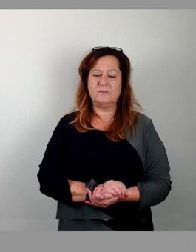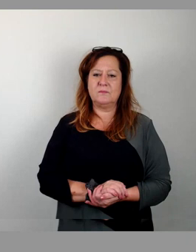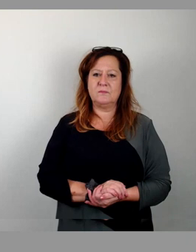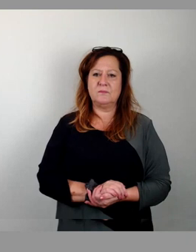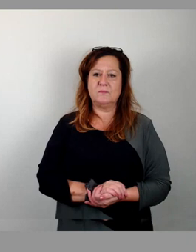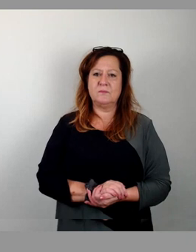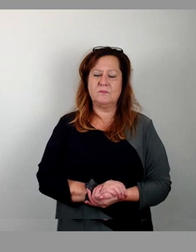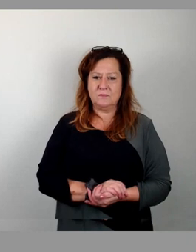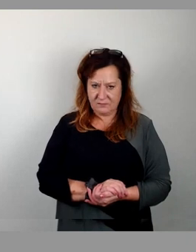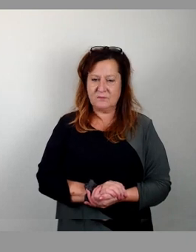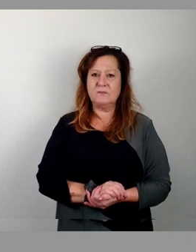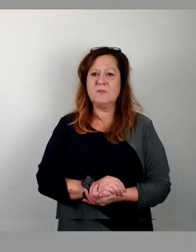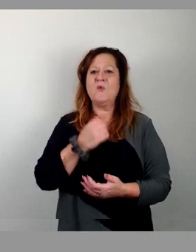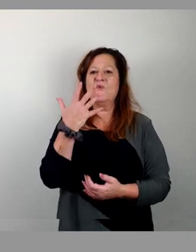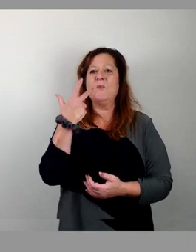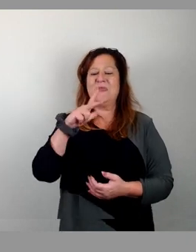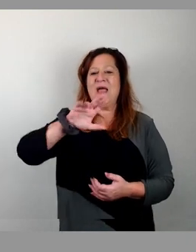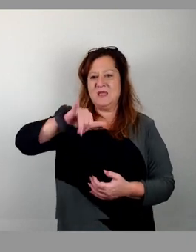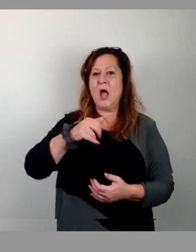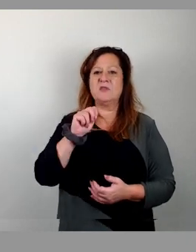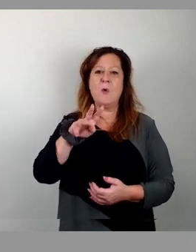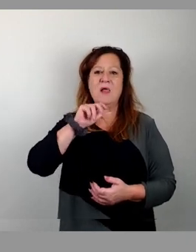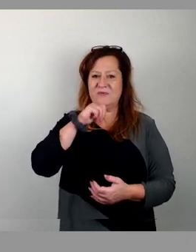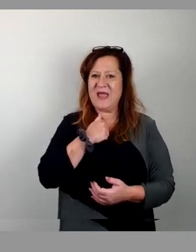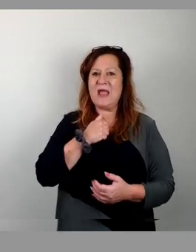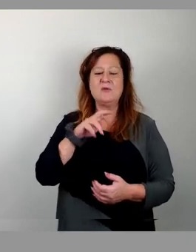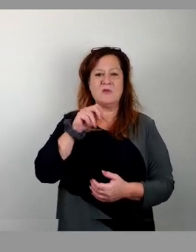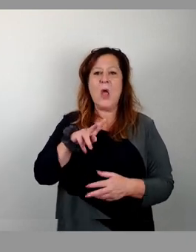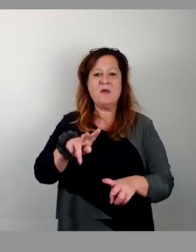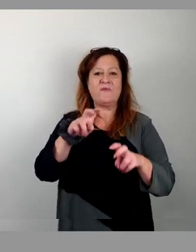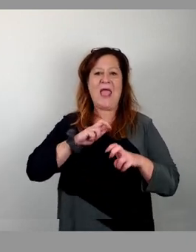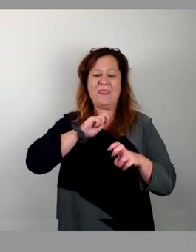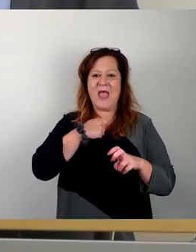Dieser hat mit 35 Ja, 12 Nein und 12 Enthaltungen eine Mehrheit bekommen.